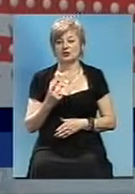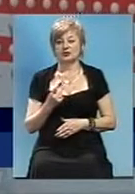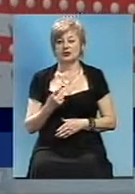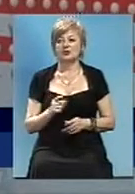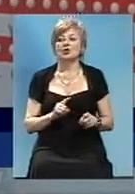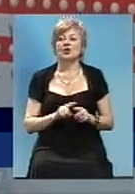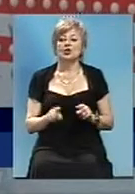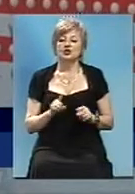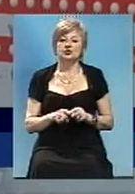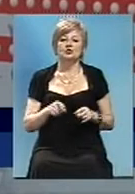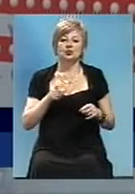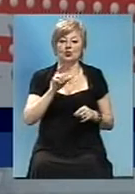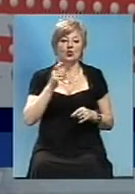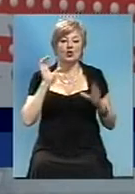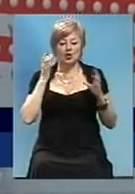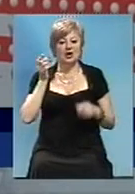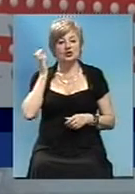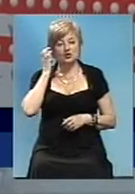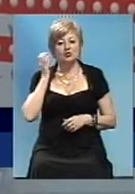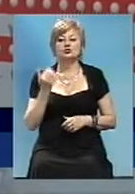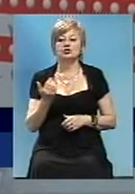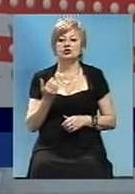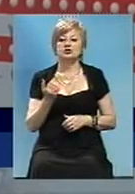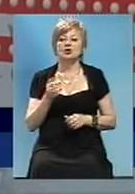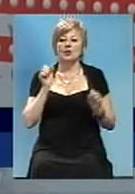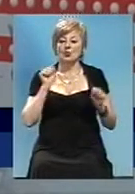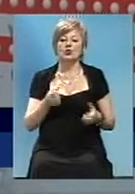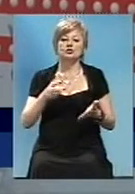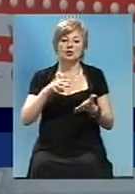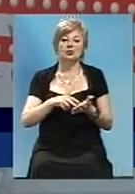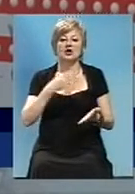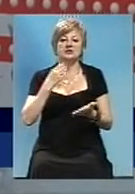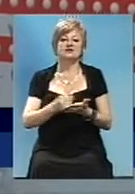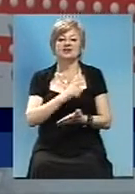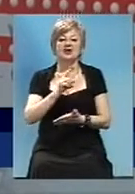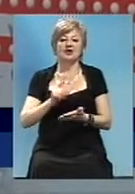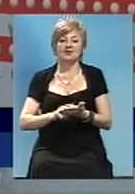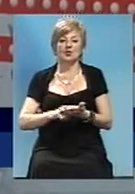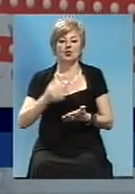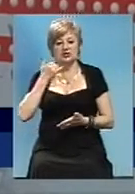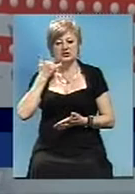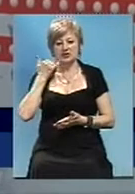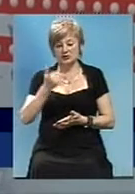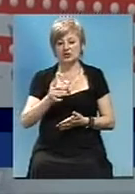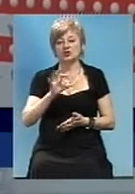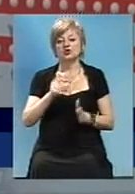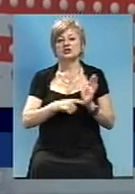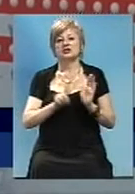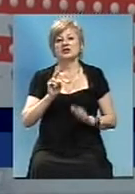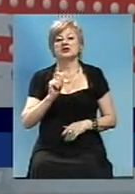зовсім скоро телеглядачі та радіослухачі Суспільного мовника зможуть поставити свої запитання за номером телефону у Запоріжжі 061